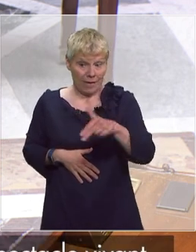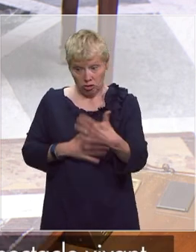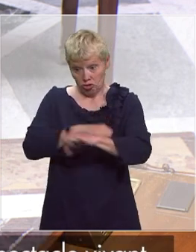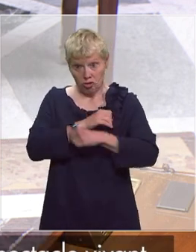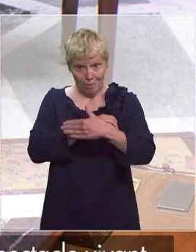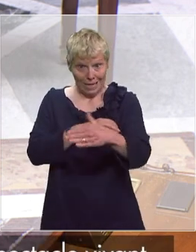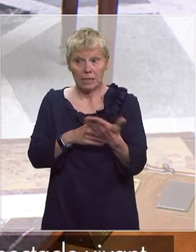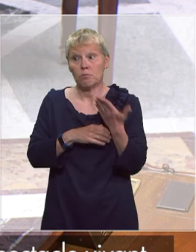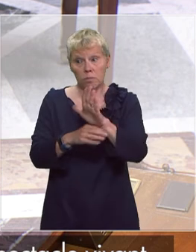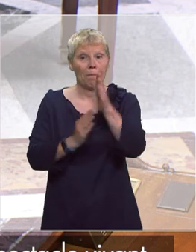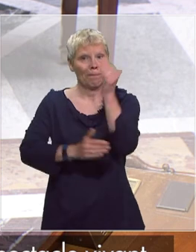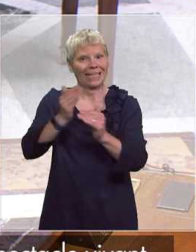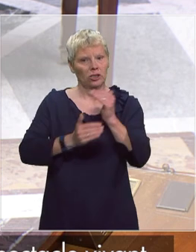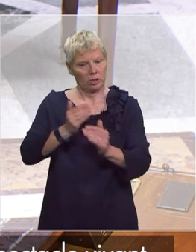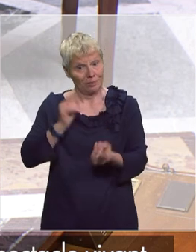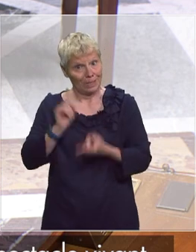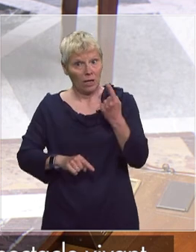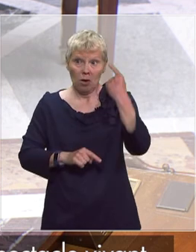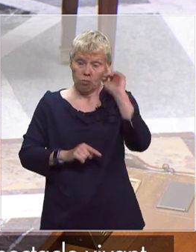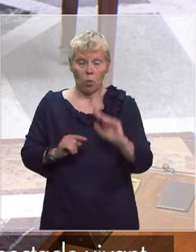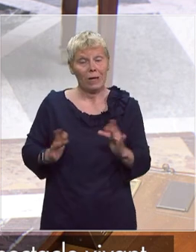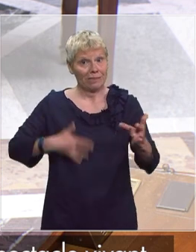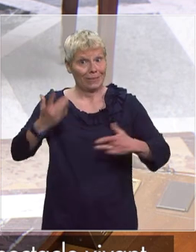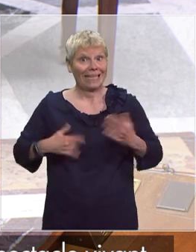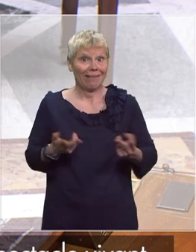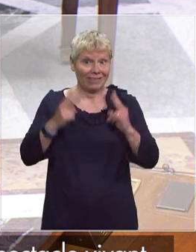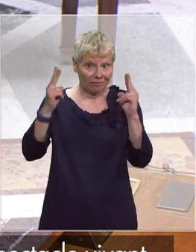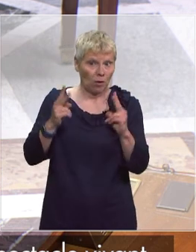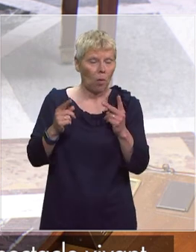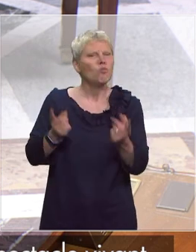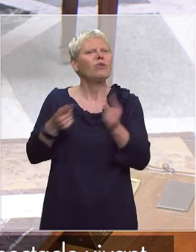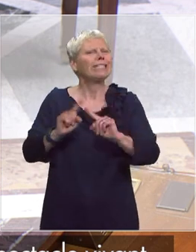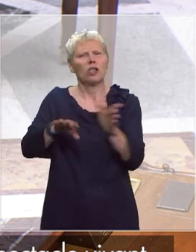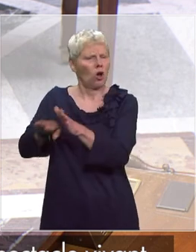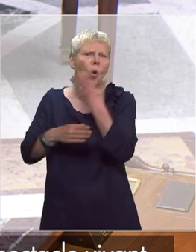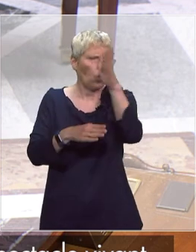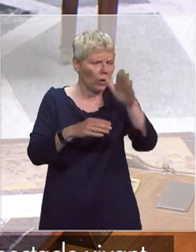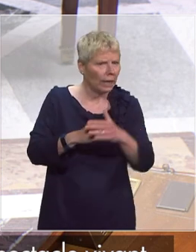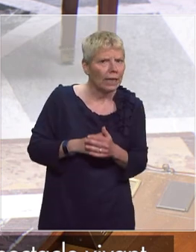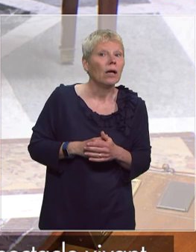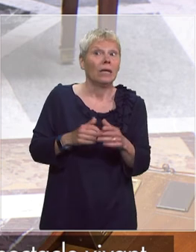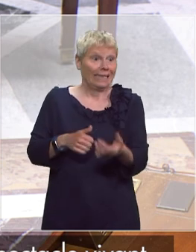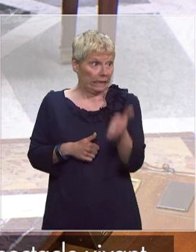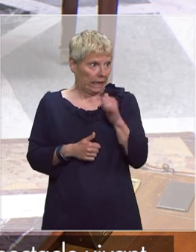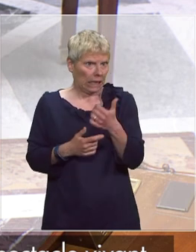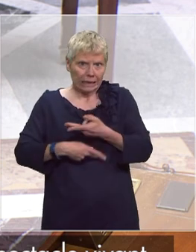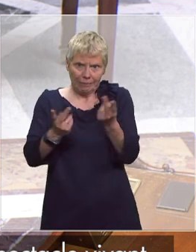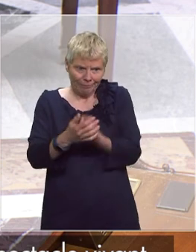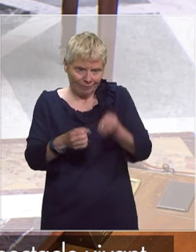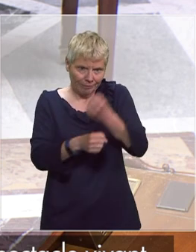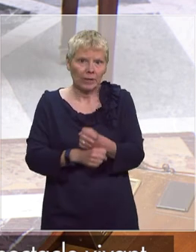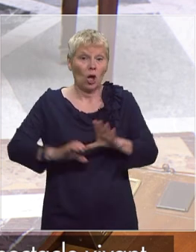semaine un plan spécifique pour le spectacle vivant hors musique. C'est la raison pour laquelle hier j'ai annoncé la création d'une